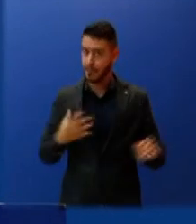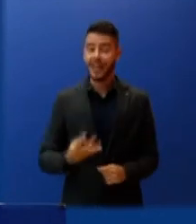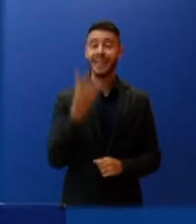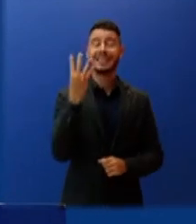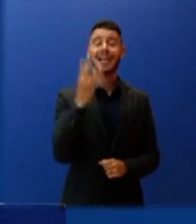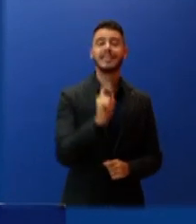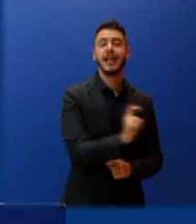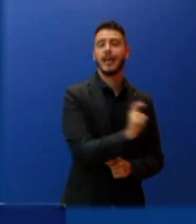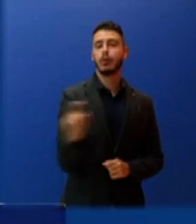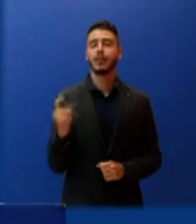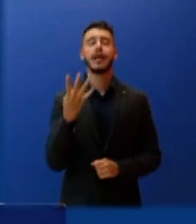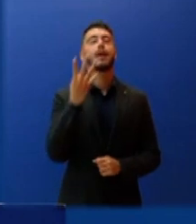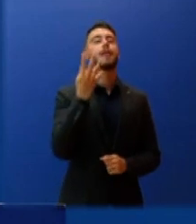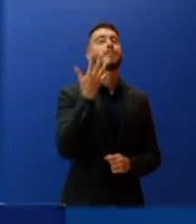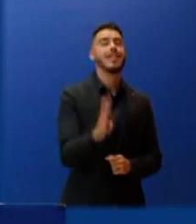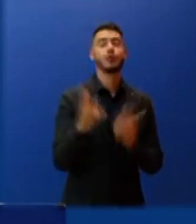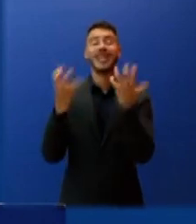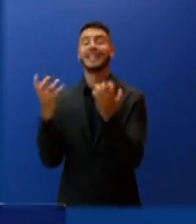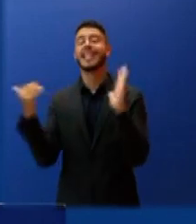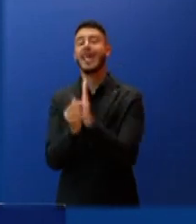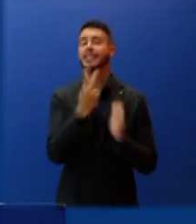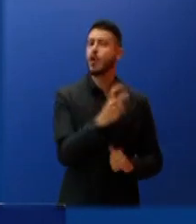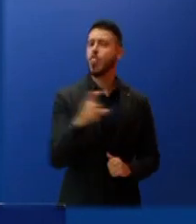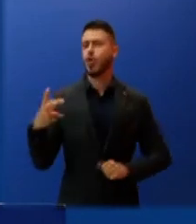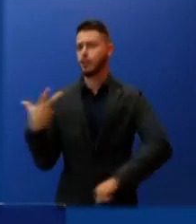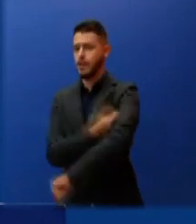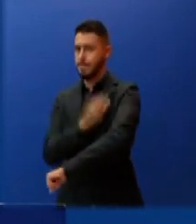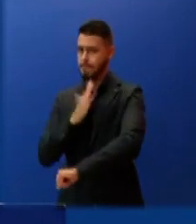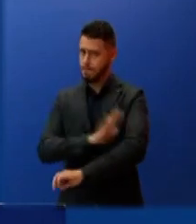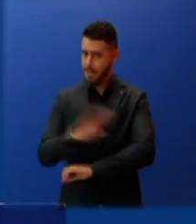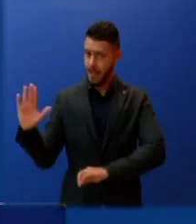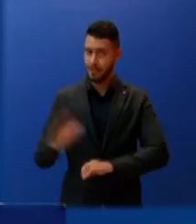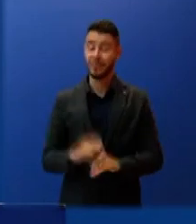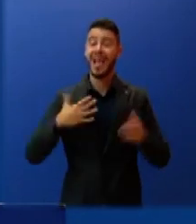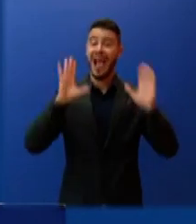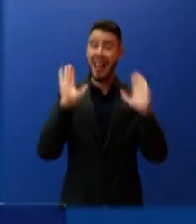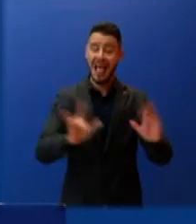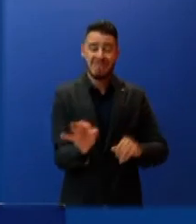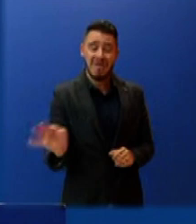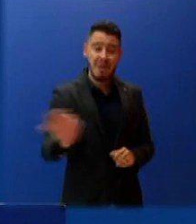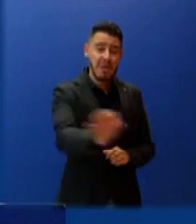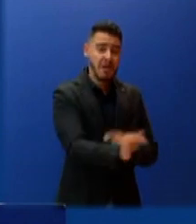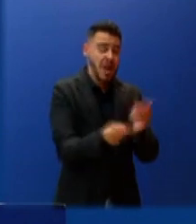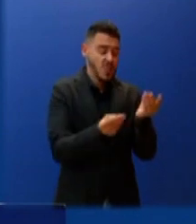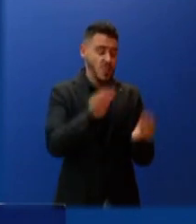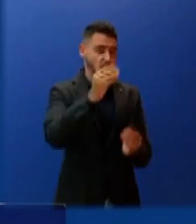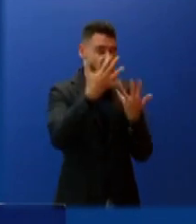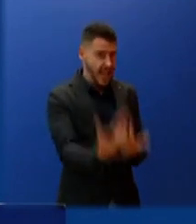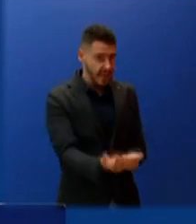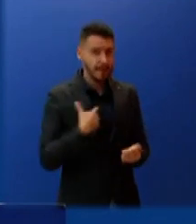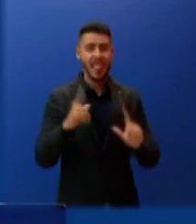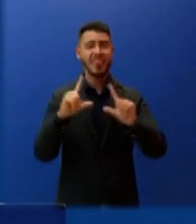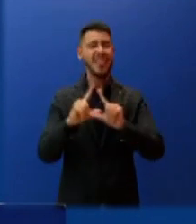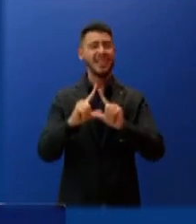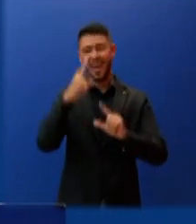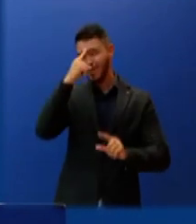.590.000. Τα νέα δεδομένα, ωστόσο, σε συνδυασμό με τη σταδιακή επικράτηση του πολύ πιο μεταδατικούς τελέχους